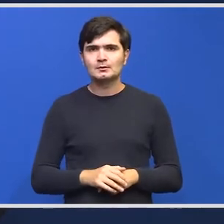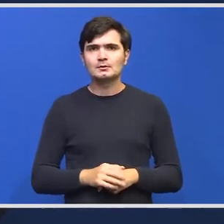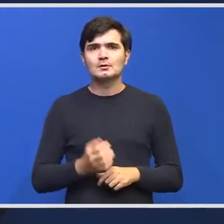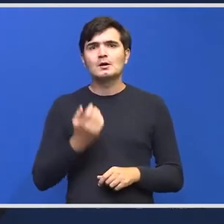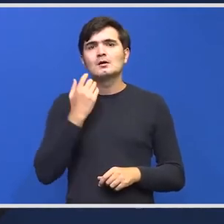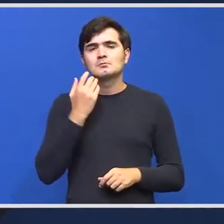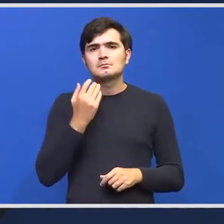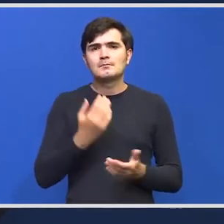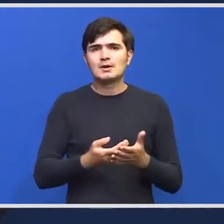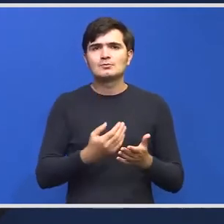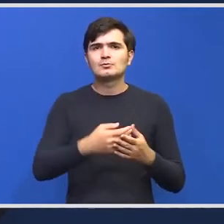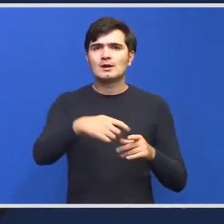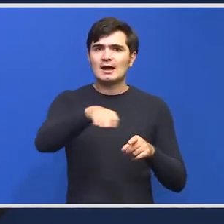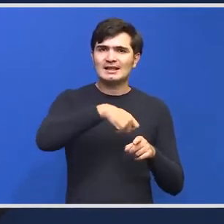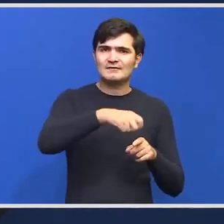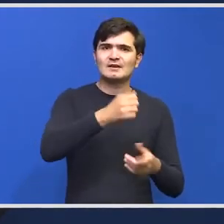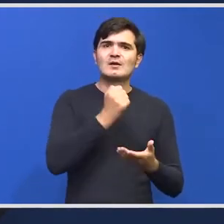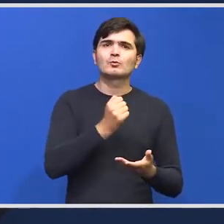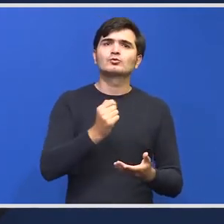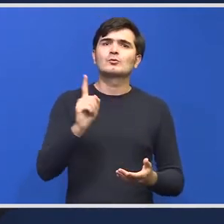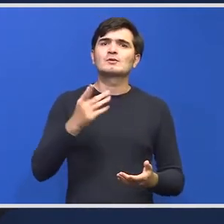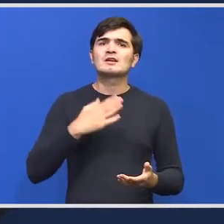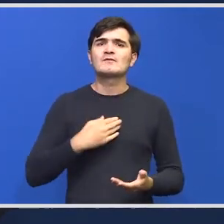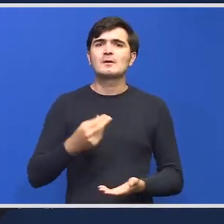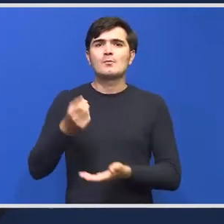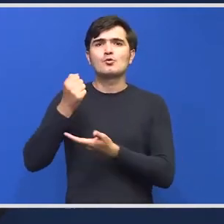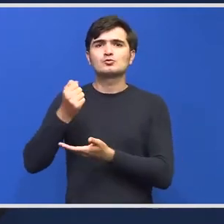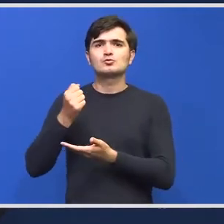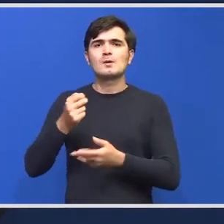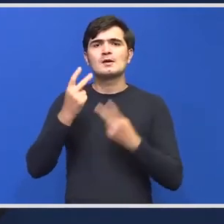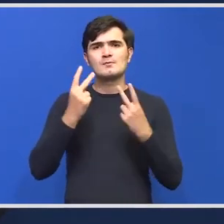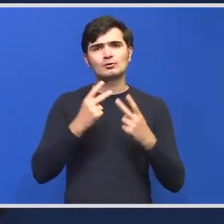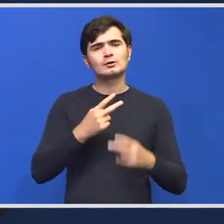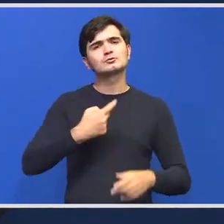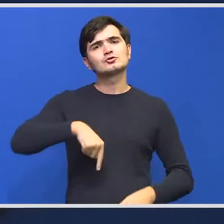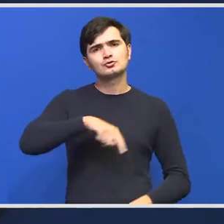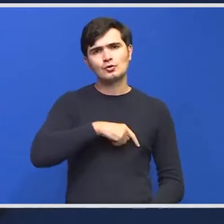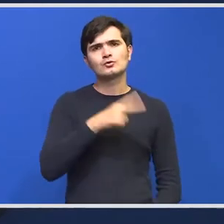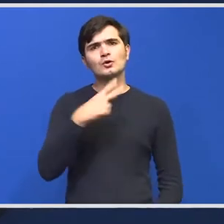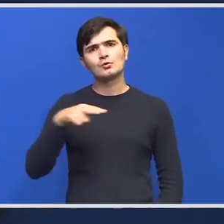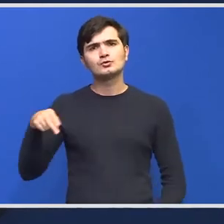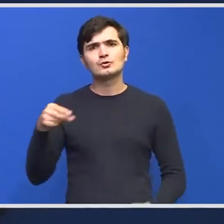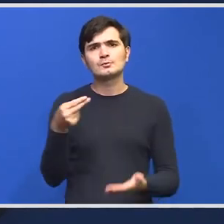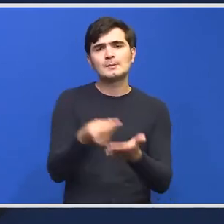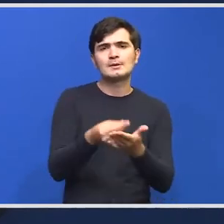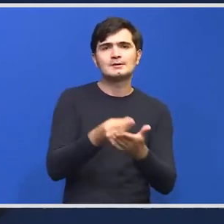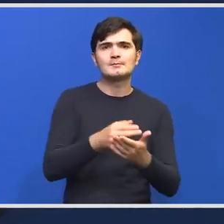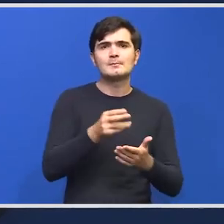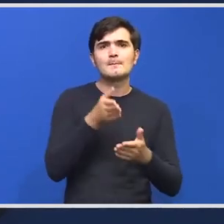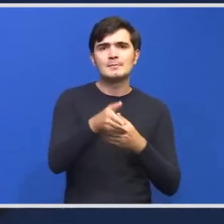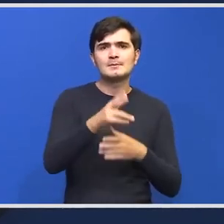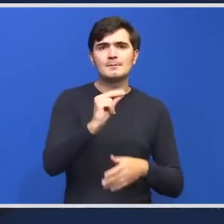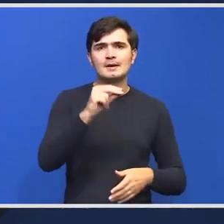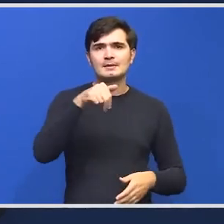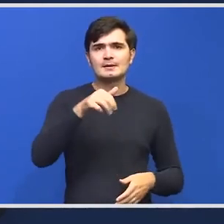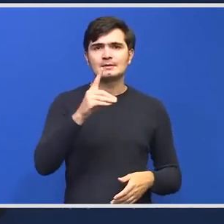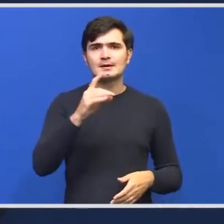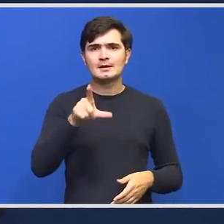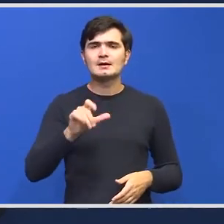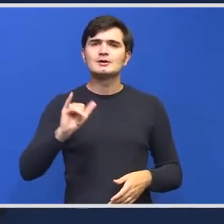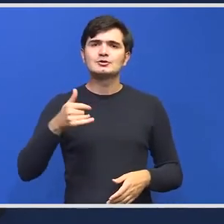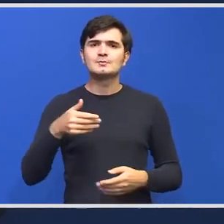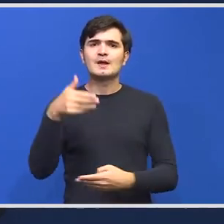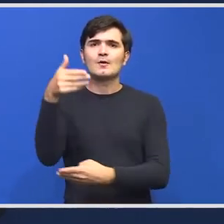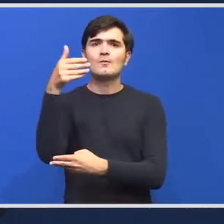rectificare vom avea o sumă importantă vom continua plățile din PNDL. De asemenea, pe Compania Națională de